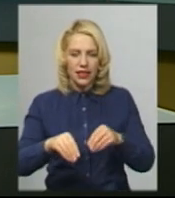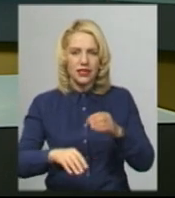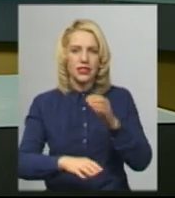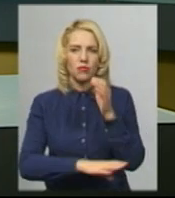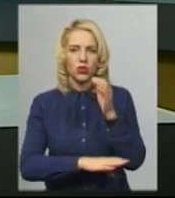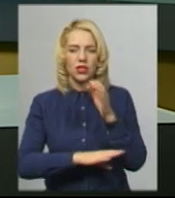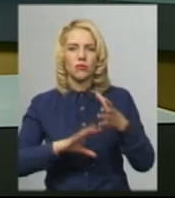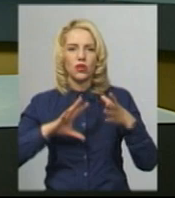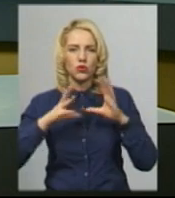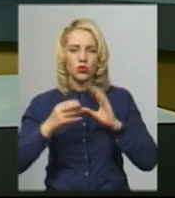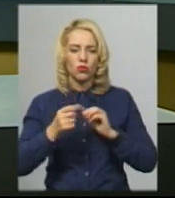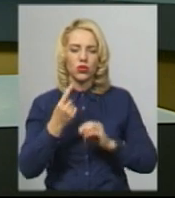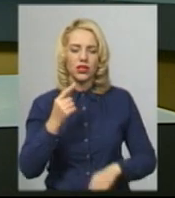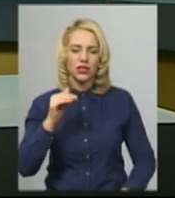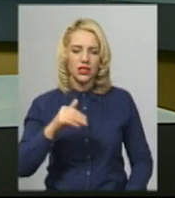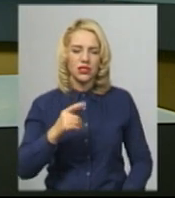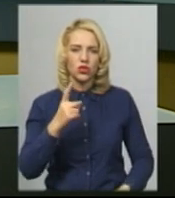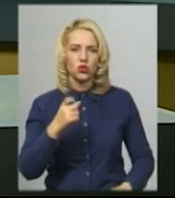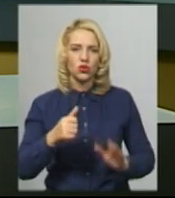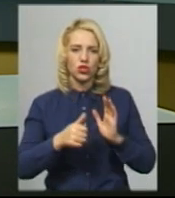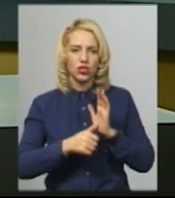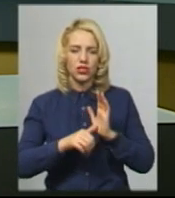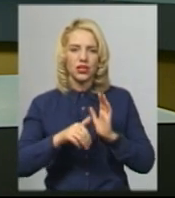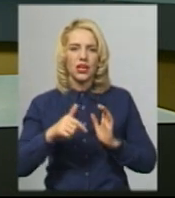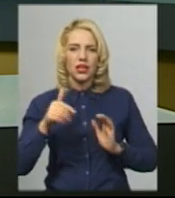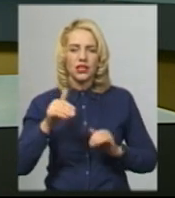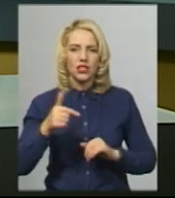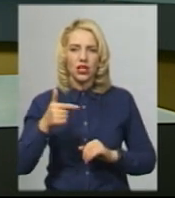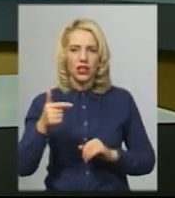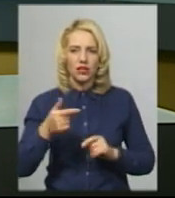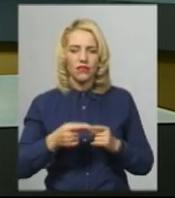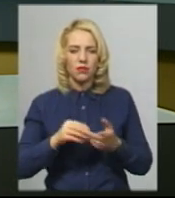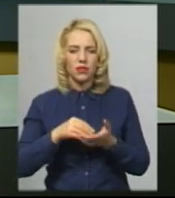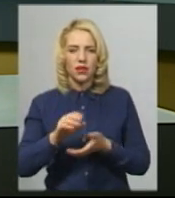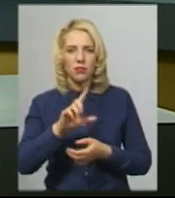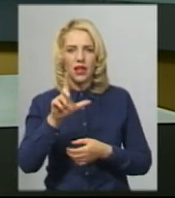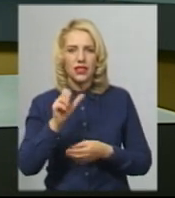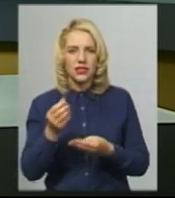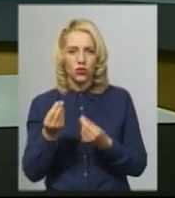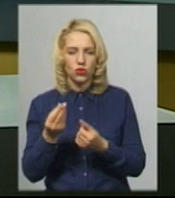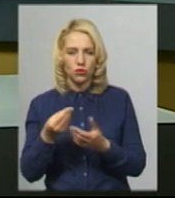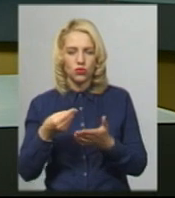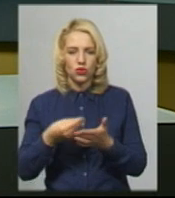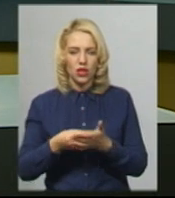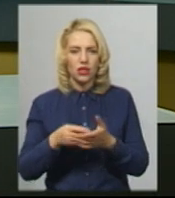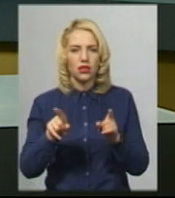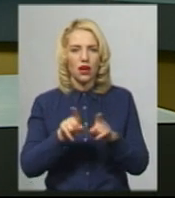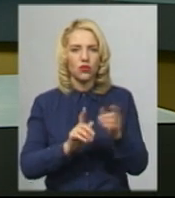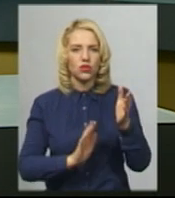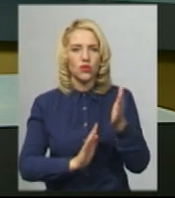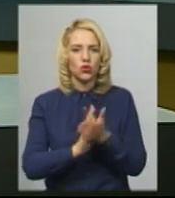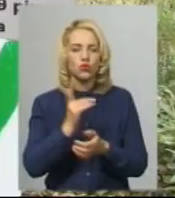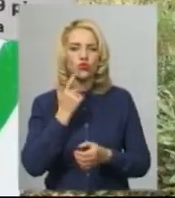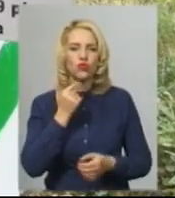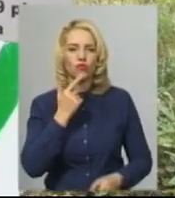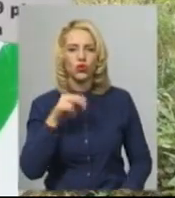тисяч 106 гривень придбали за гроші районного бюджету. Також у лісгоспі вирощують дуб червоний. Подробиці у сюжеті Лесі Боровець.